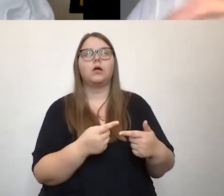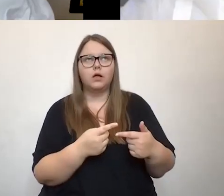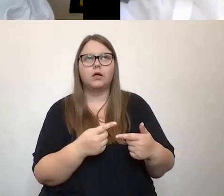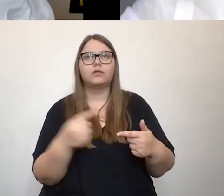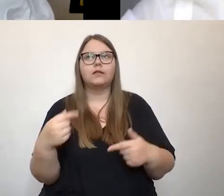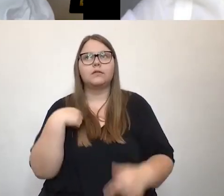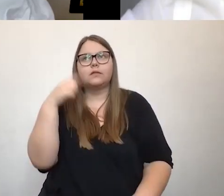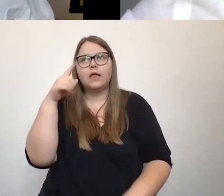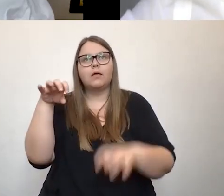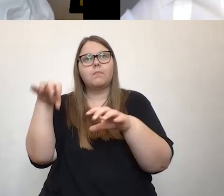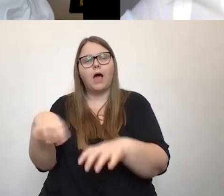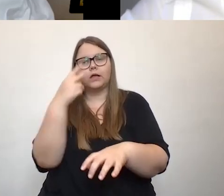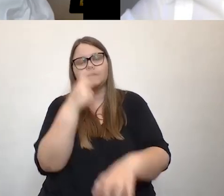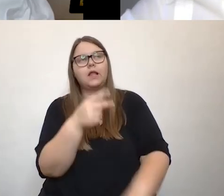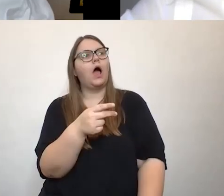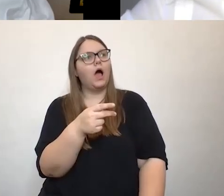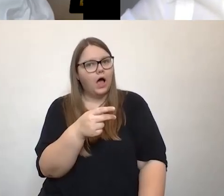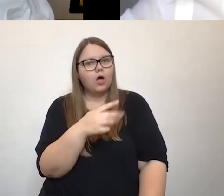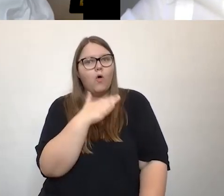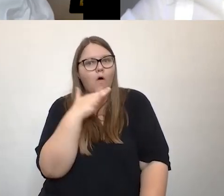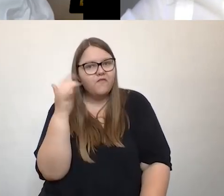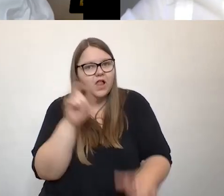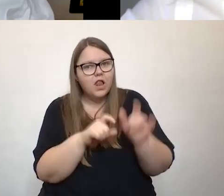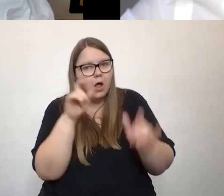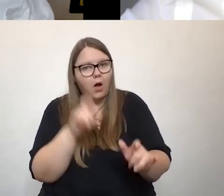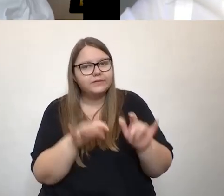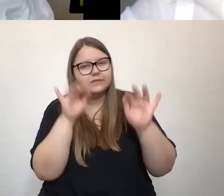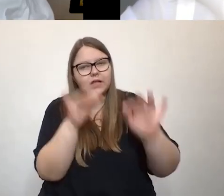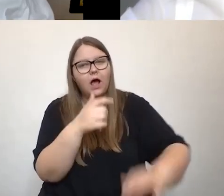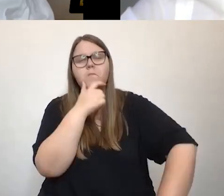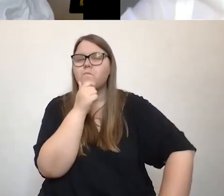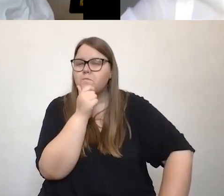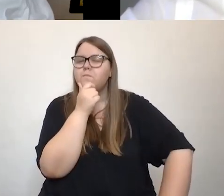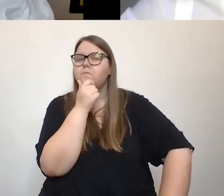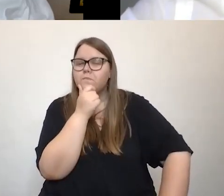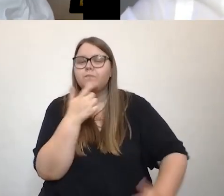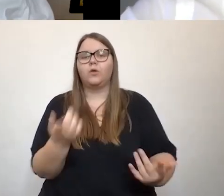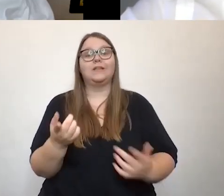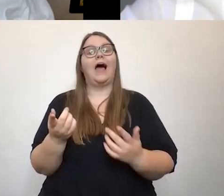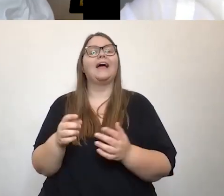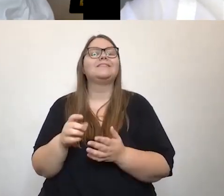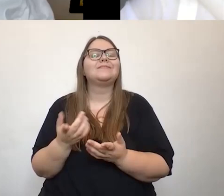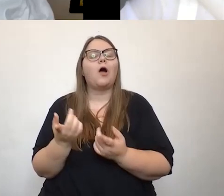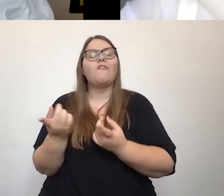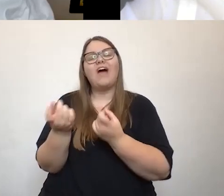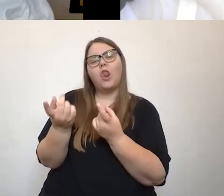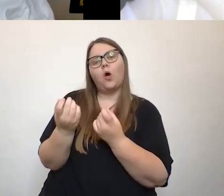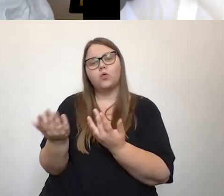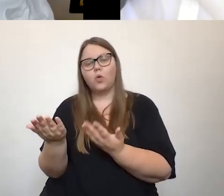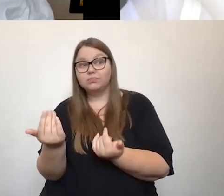Marktopportunität zu sehen, das Marktpotenzial auszuschöpfen, da Anreizungen zu schaffen über